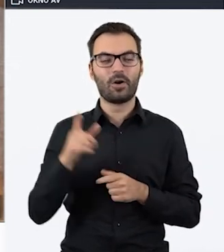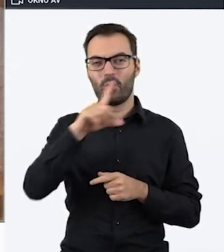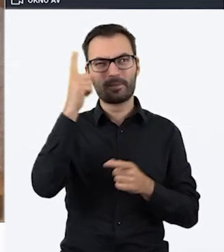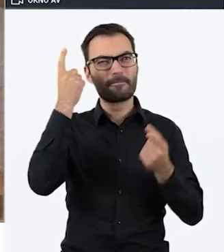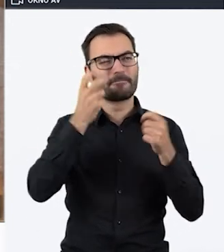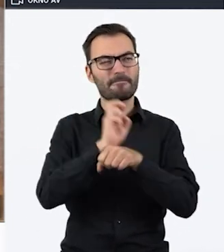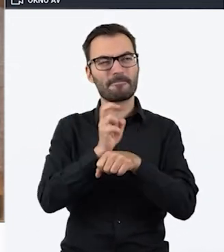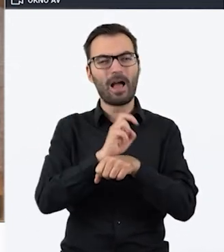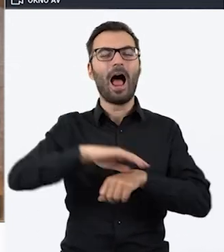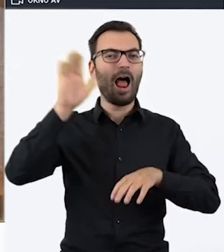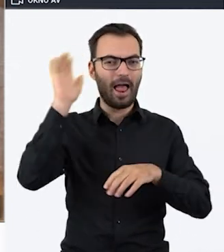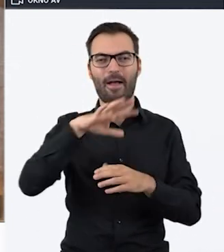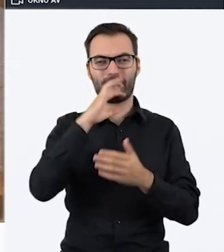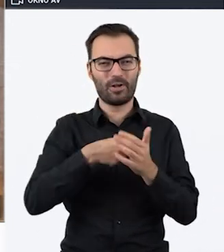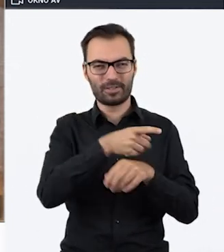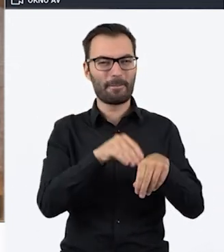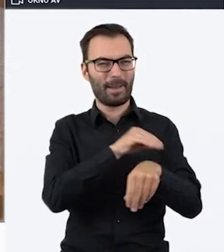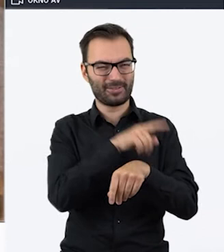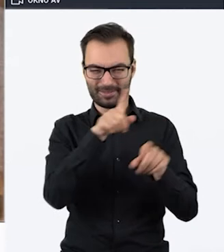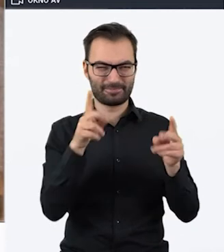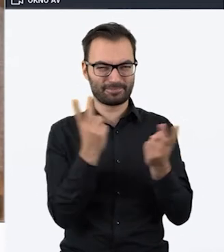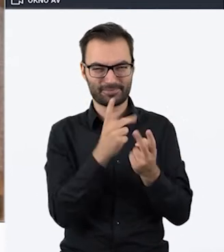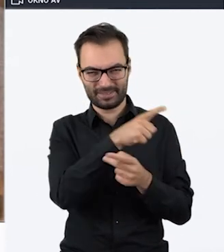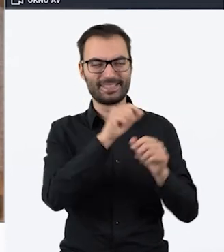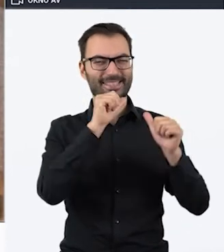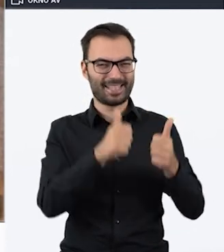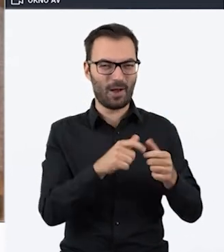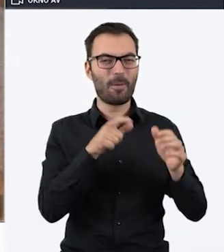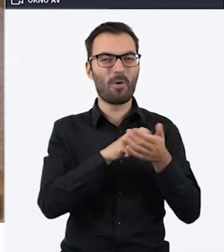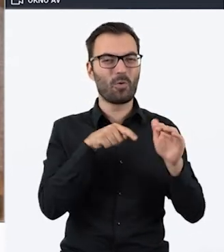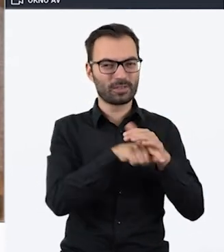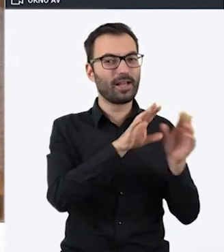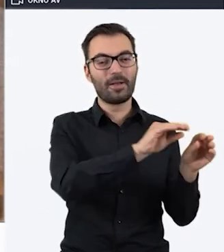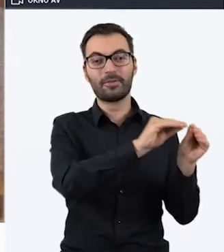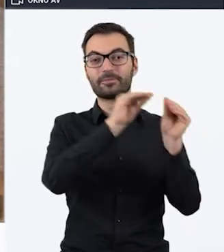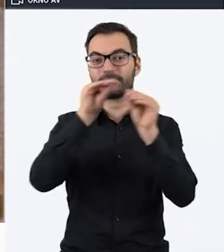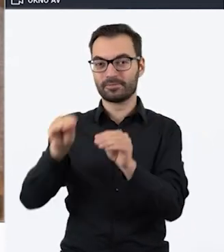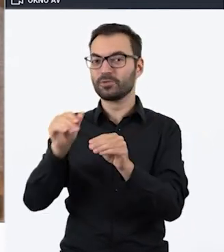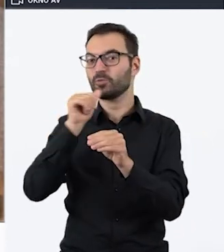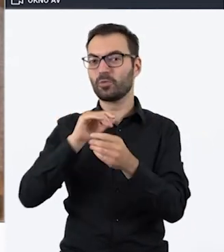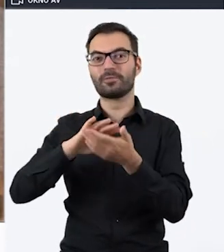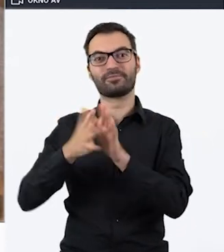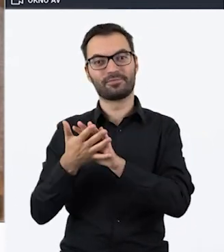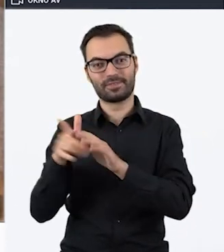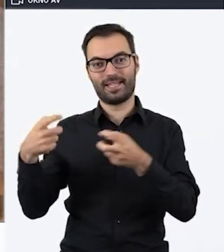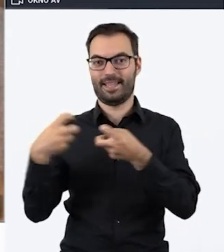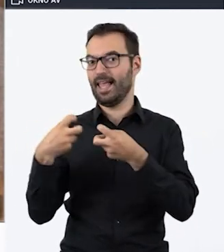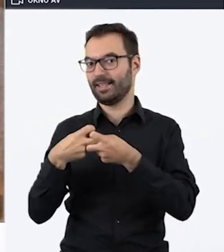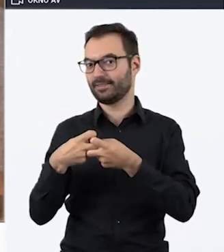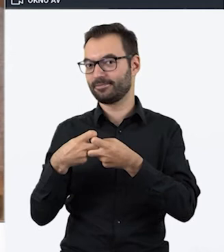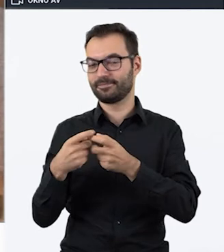stwierdziły, że wykorzystają koncept Escape Roomów, tych stacjonarnych, klasycznych i przeniosą tę ideę, ten pomysł do